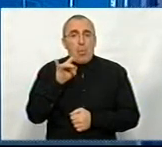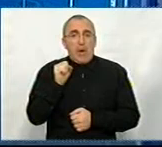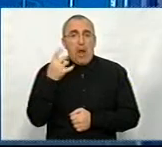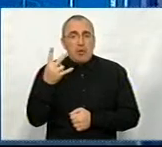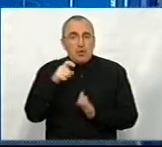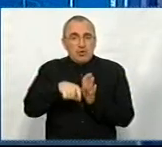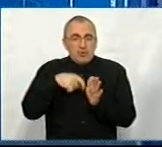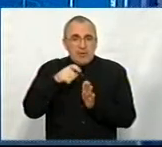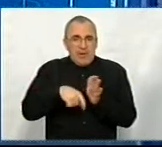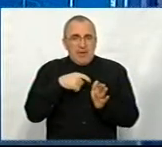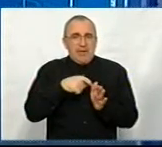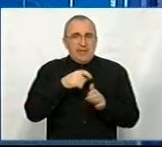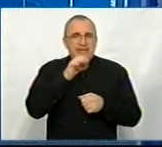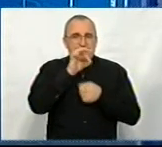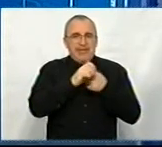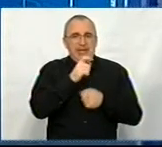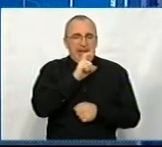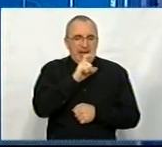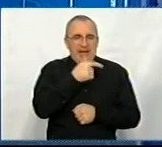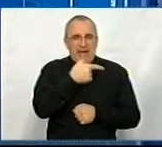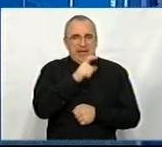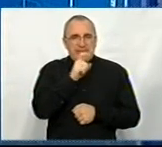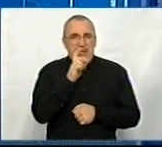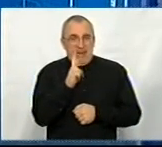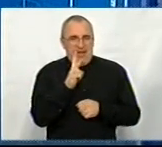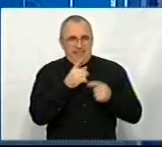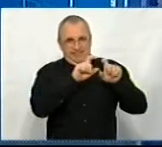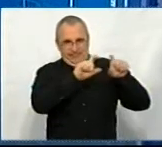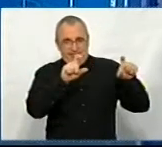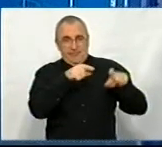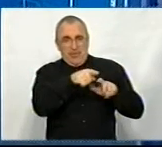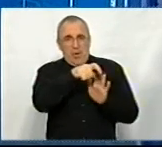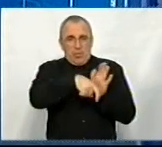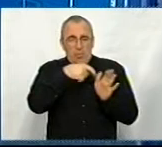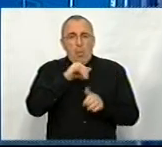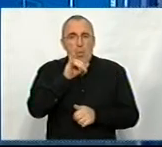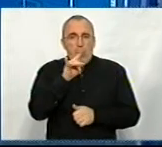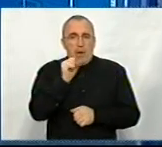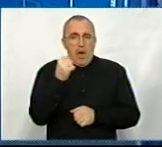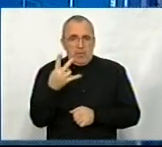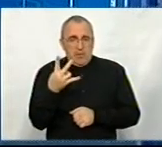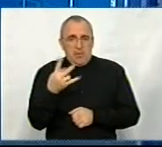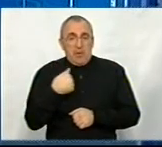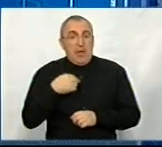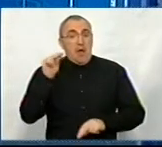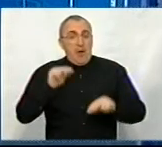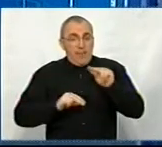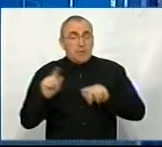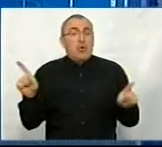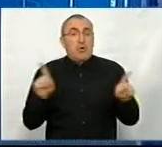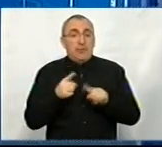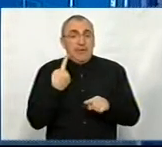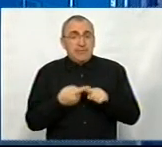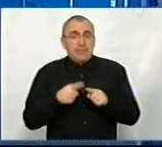це підприємство «Схід ГЗК», це у нас єдина область, добувається уран. Тому я вважаю, що